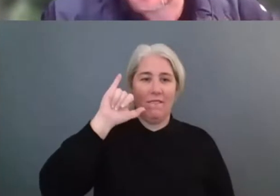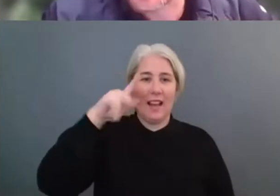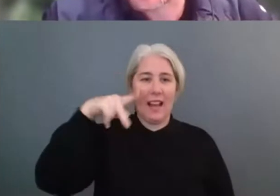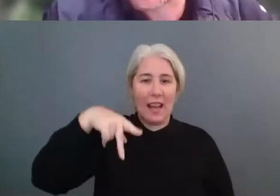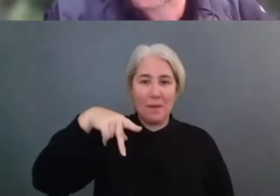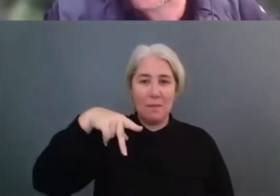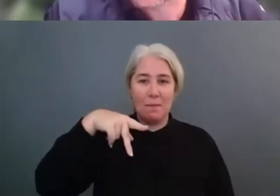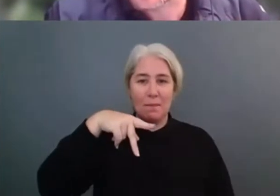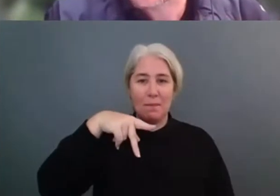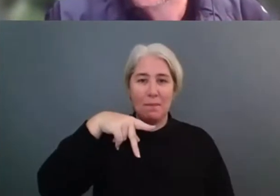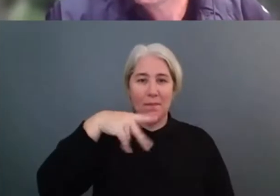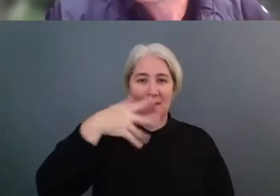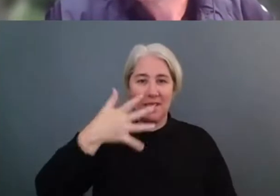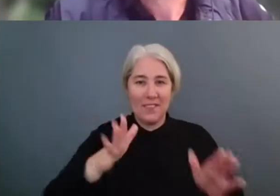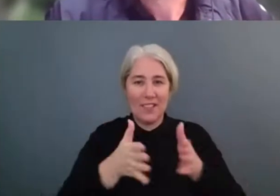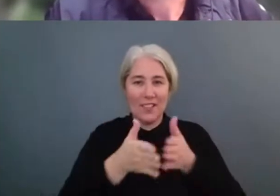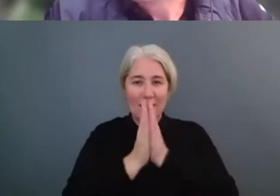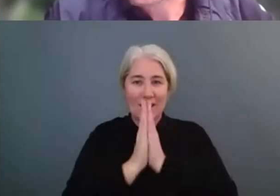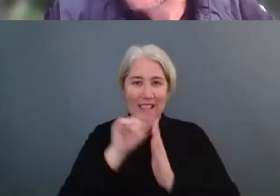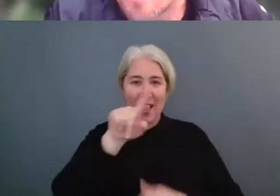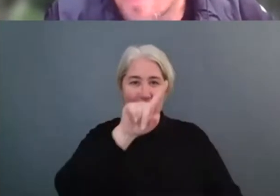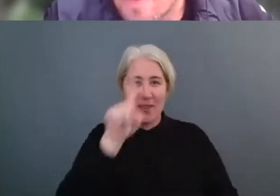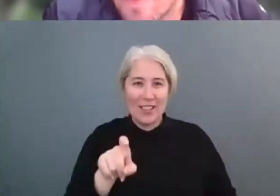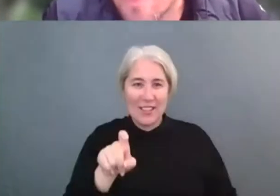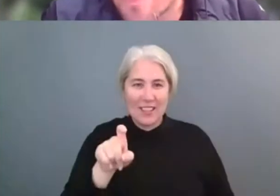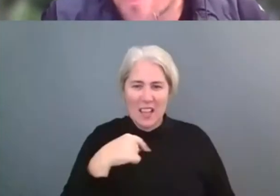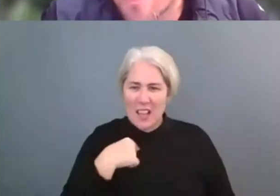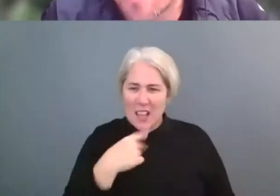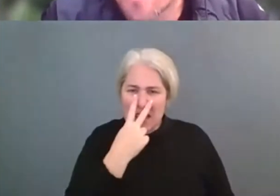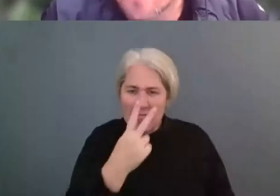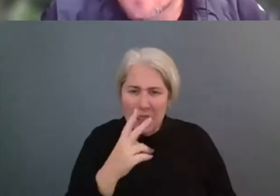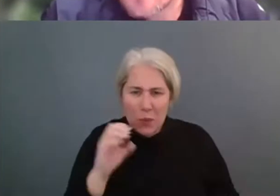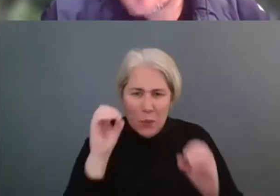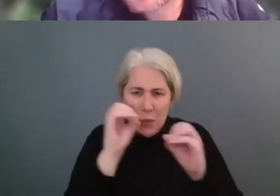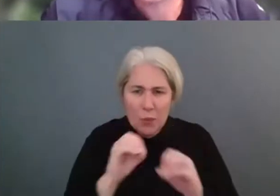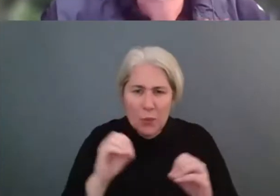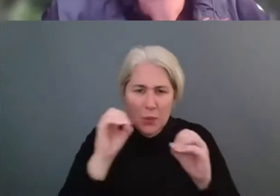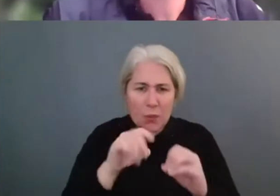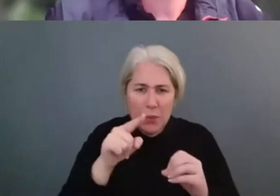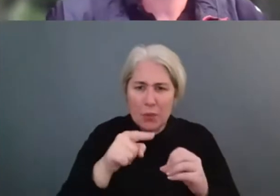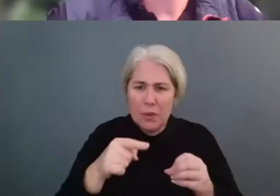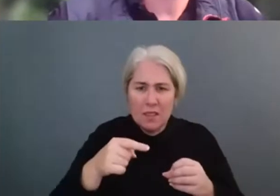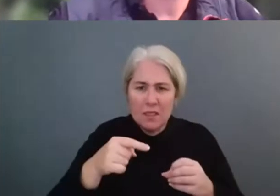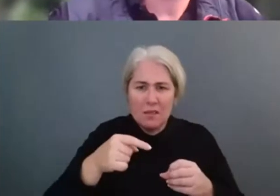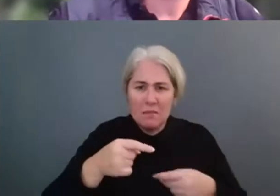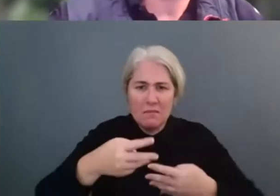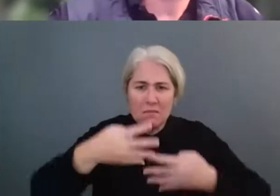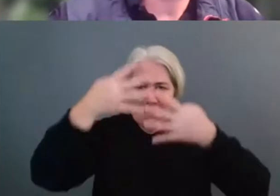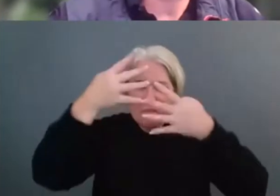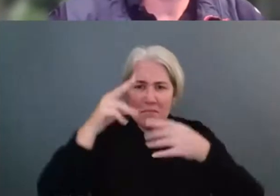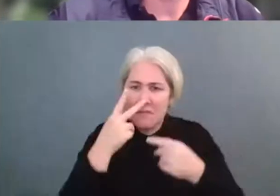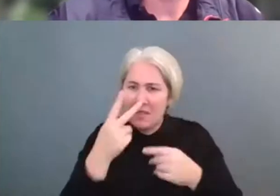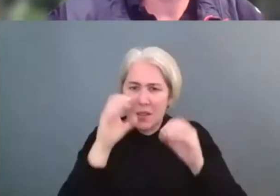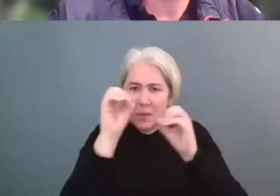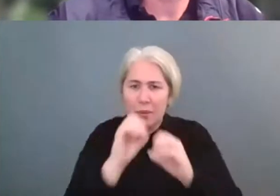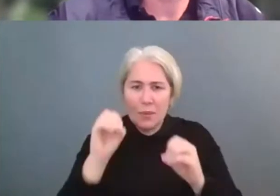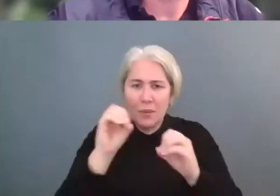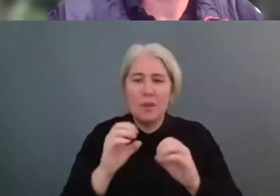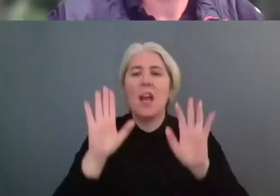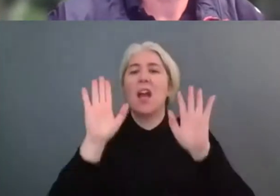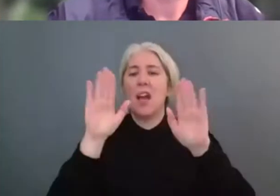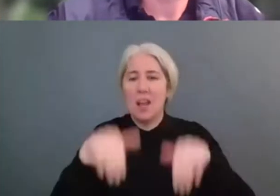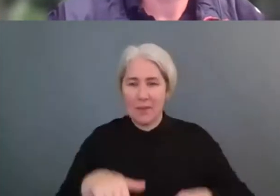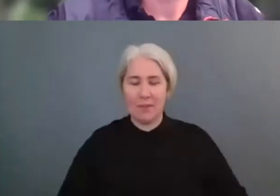il a une question de philippe il demande tu as mentionné l'aspect